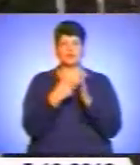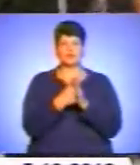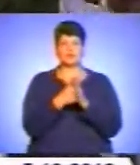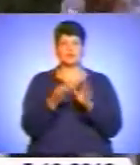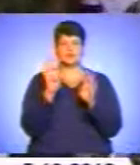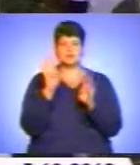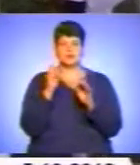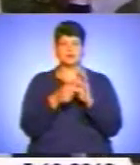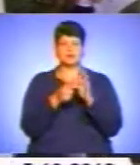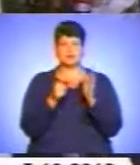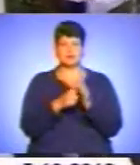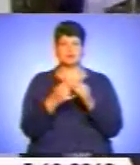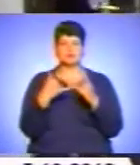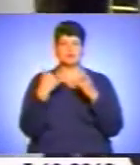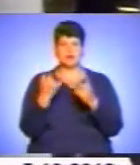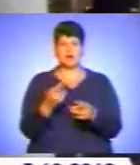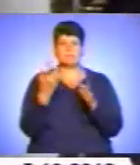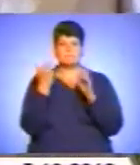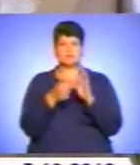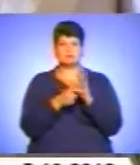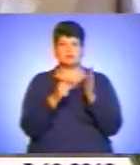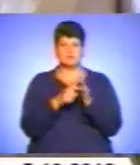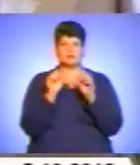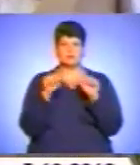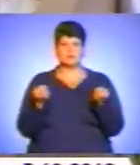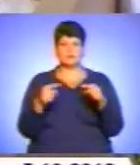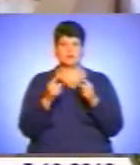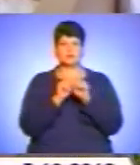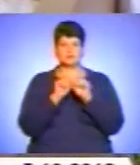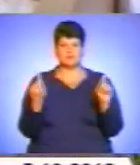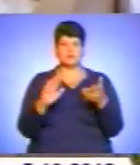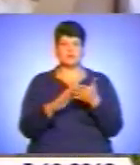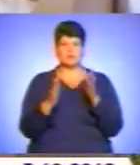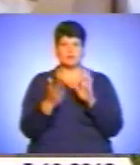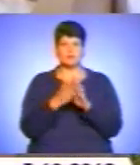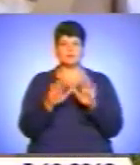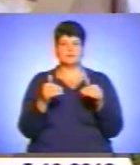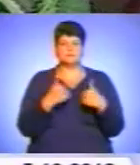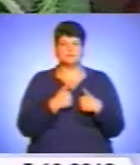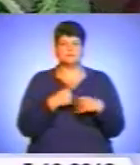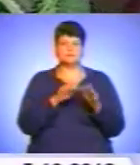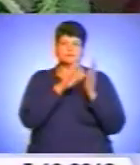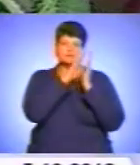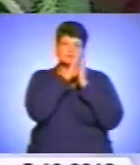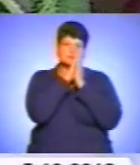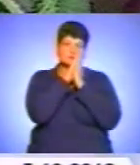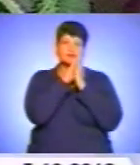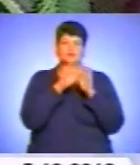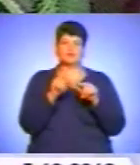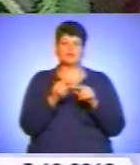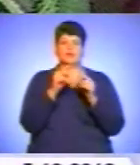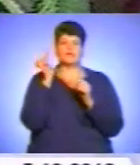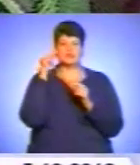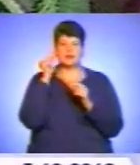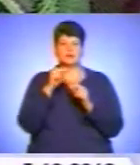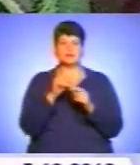Для першачків у школі мають створити особливі умови, малюки після уроків хочуть поспати. Тож навчальні заклади зобов'язані передбачити